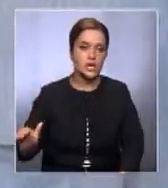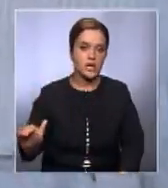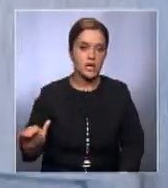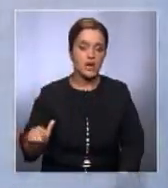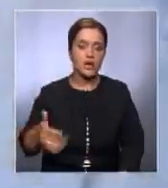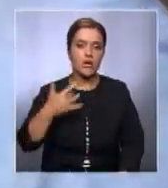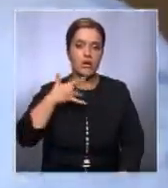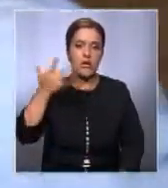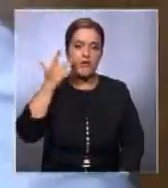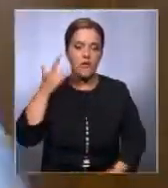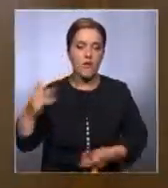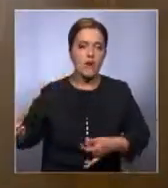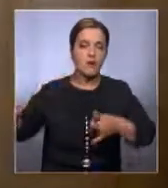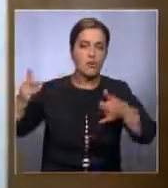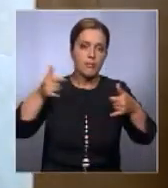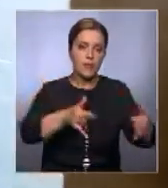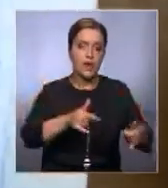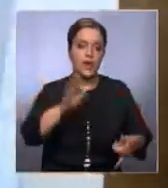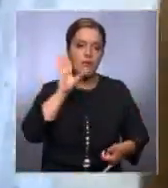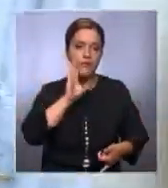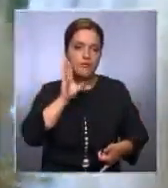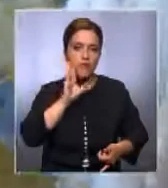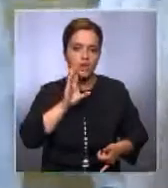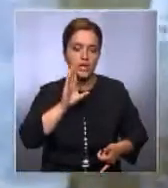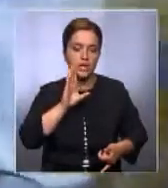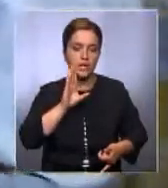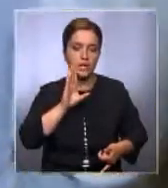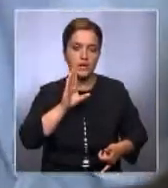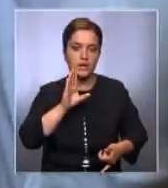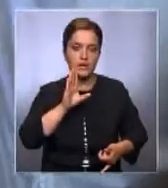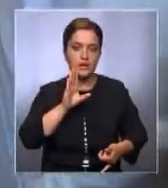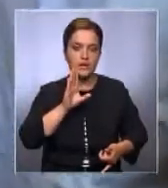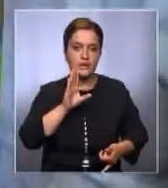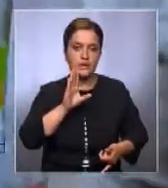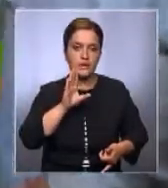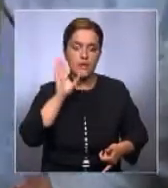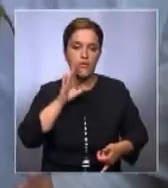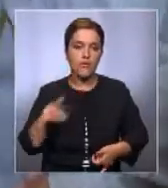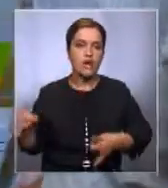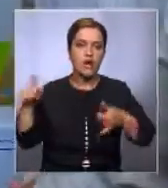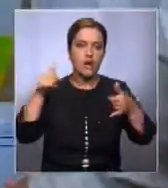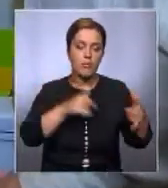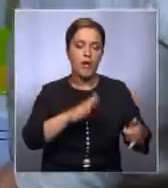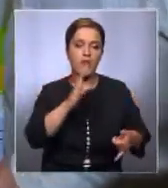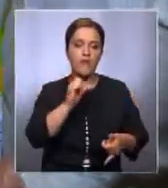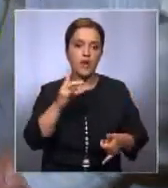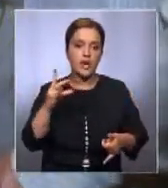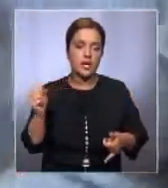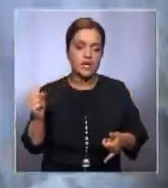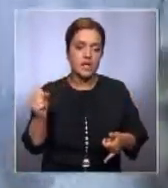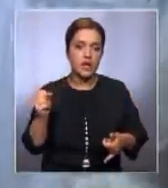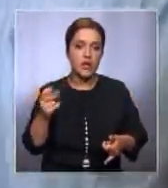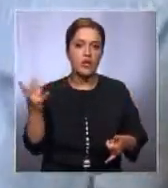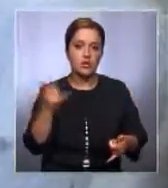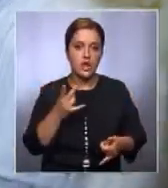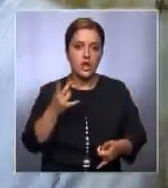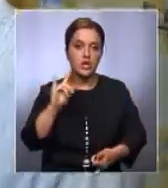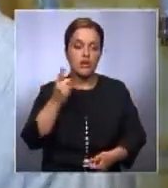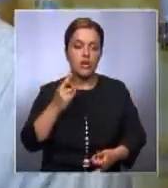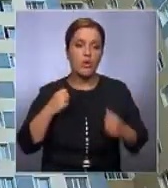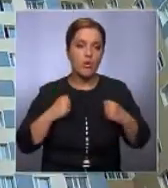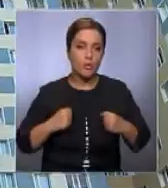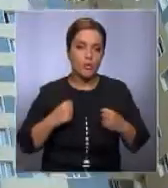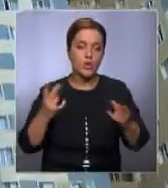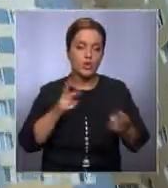ведра стоят, вот посмотрите. Набираем воду, набираем ванну и говорим, детей-то надо мыть.